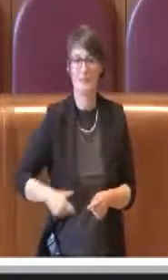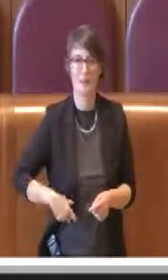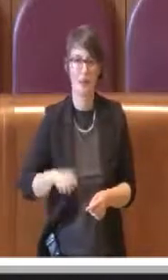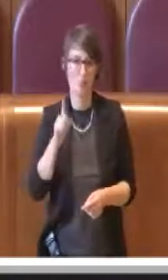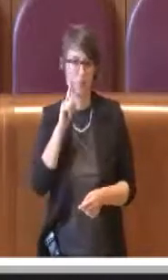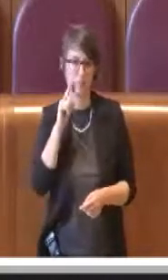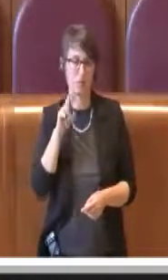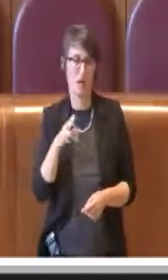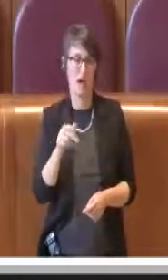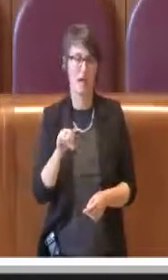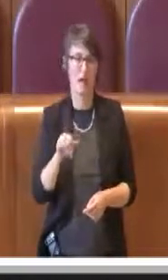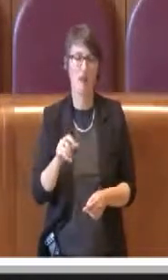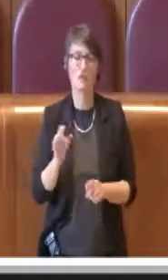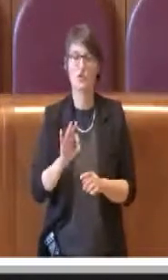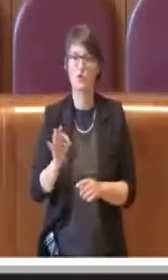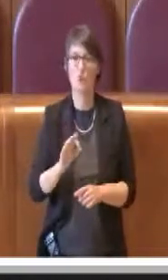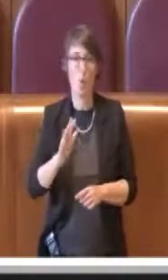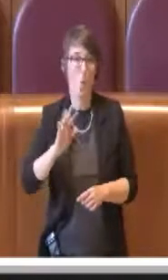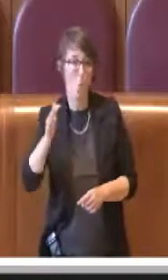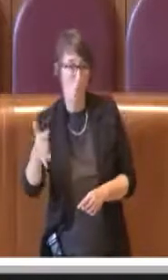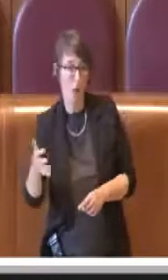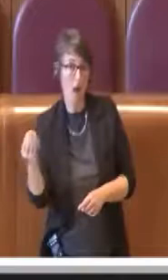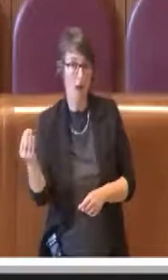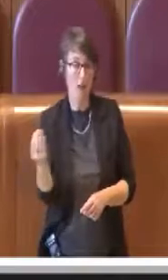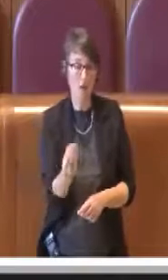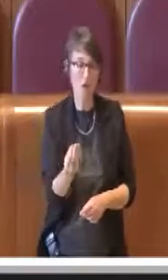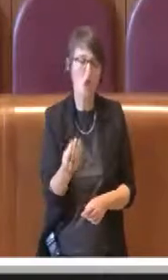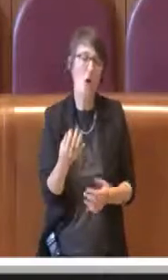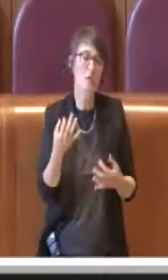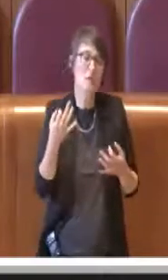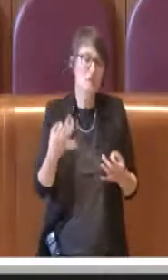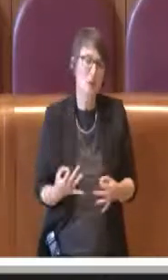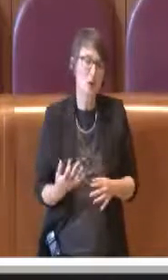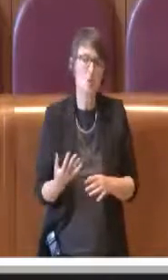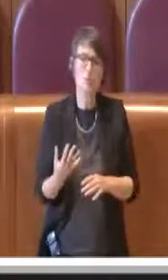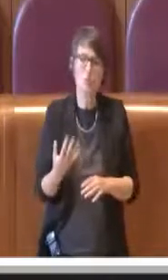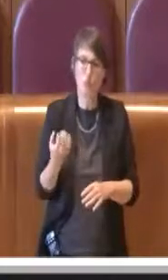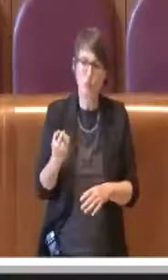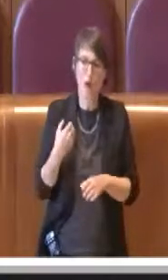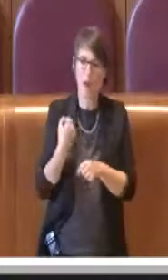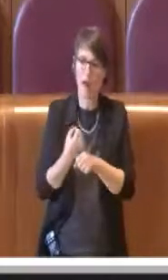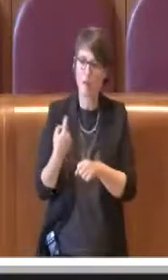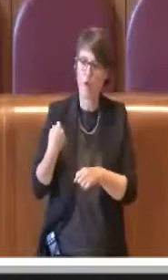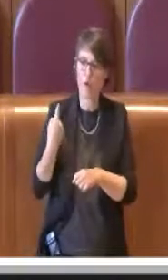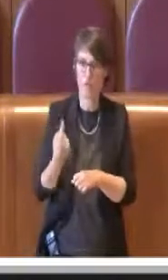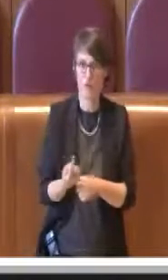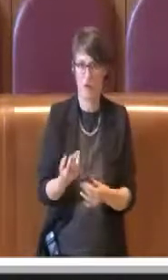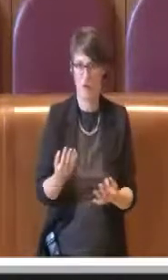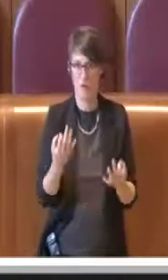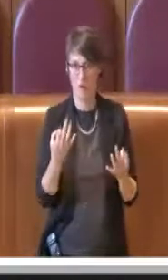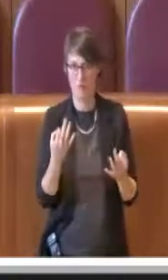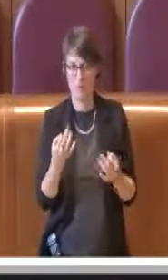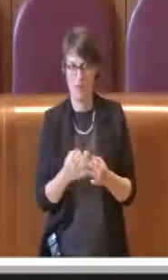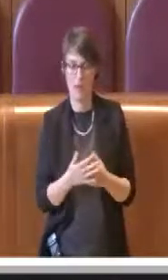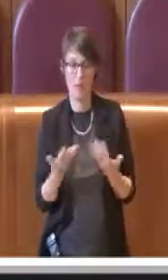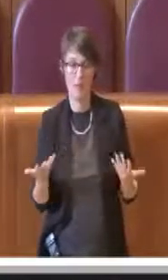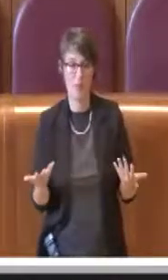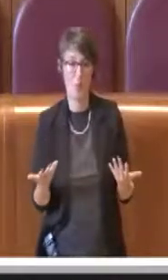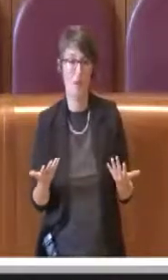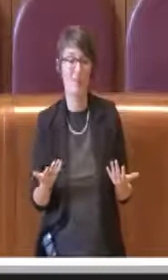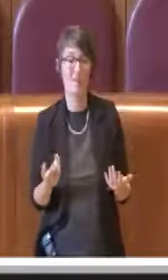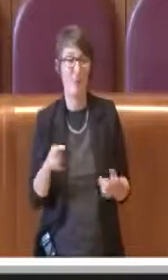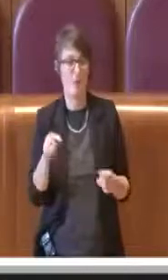ne beneficerà. Quindi insomma, per la città, per tutti noi, auguro buon lavoro